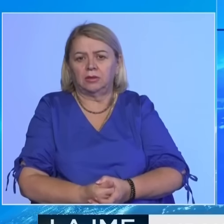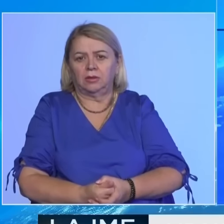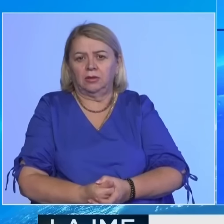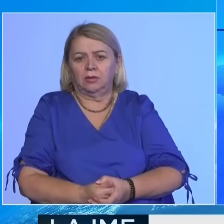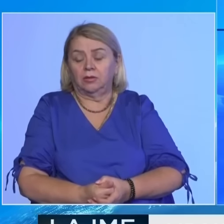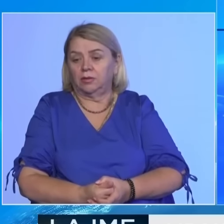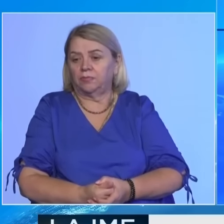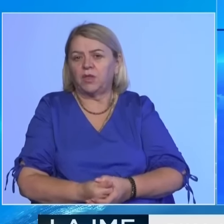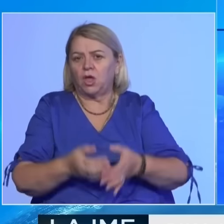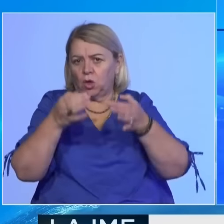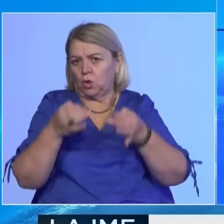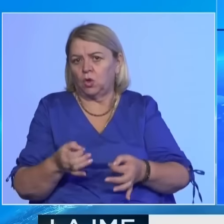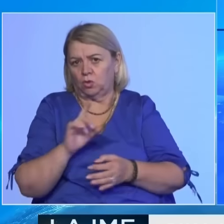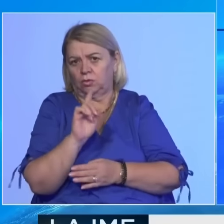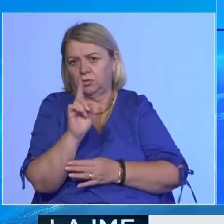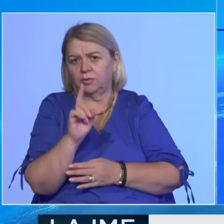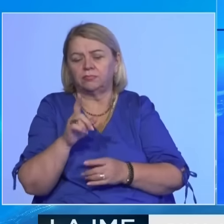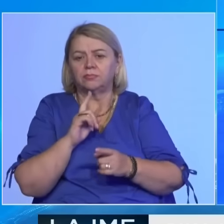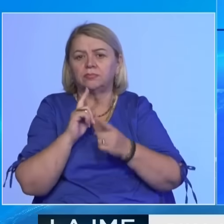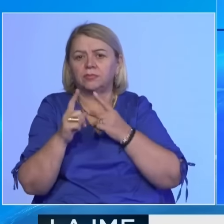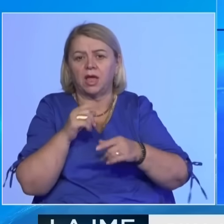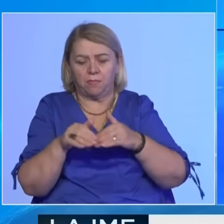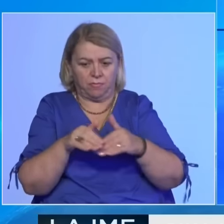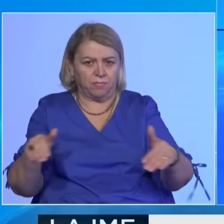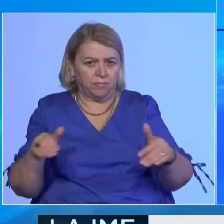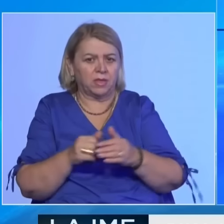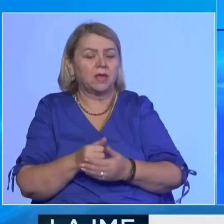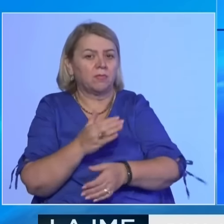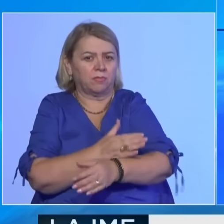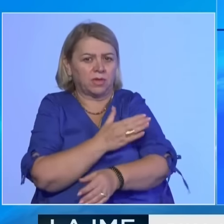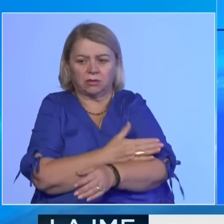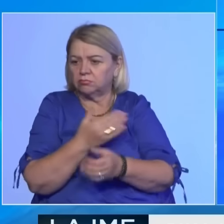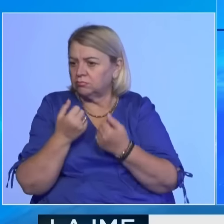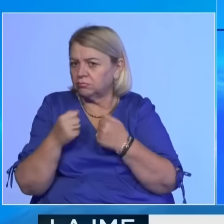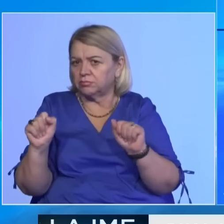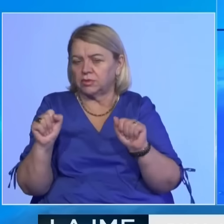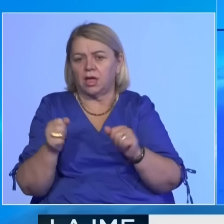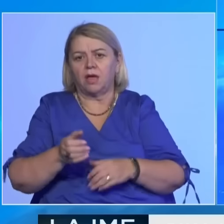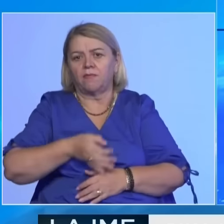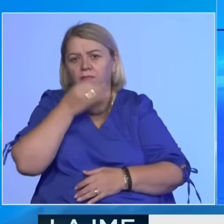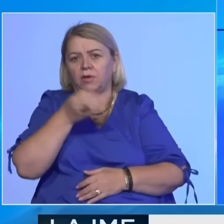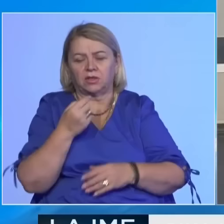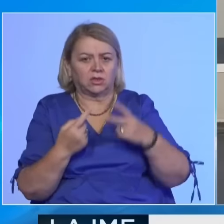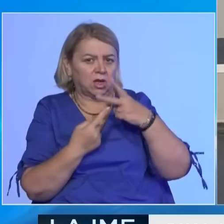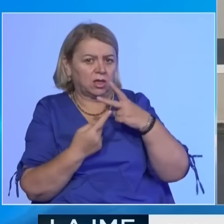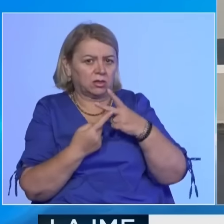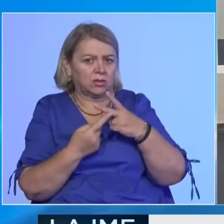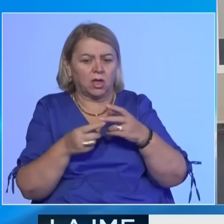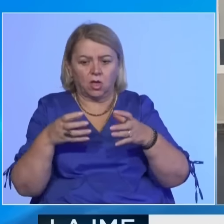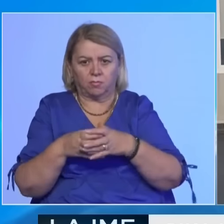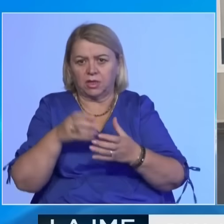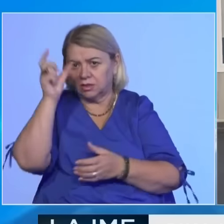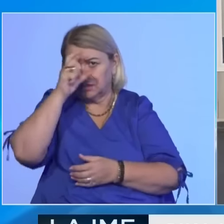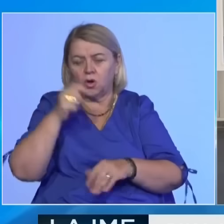Jo zyrtarisht, rëtë këmë ervesh se edhe pika kufitare në merdar është liruar, si pas burimeve të televizionit, Pala Sërbe